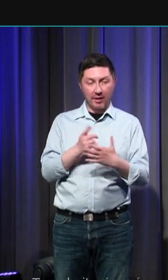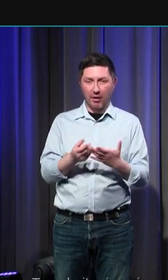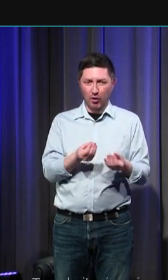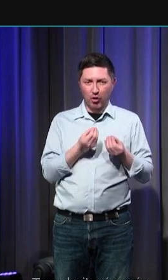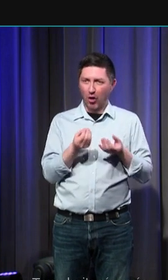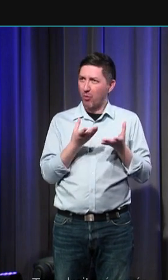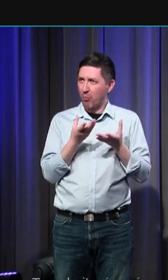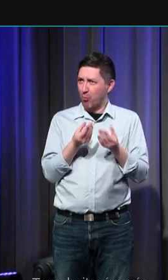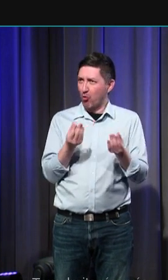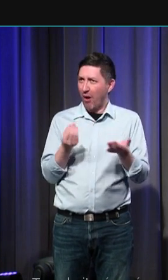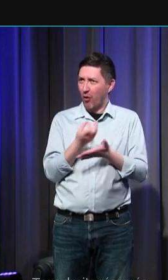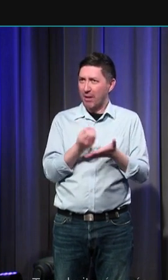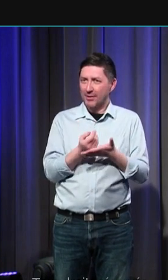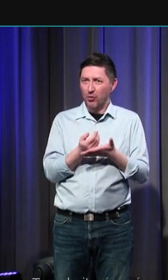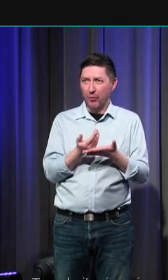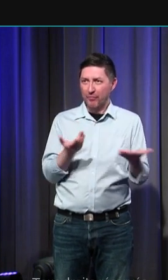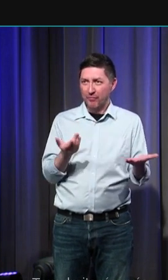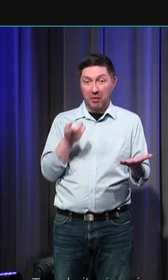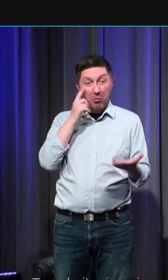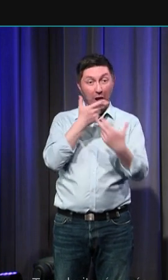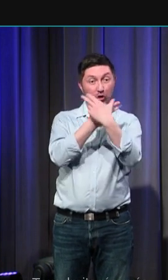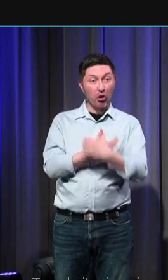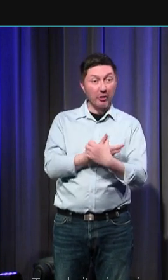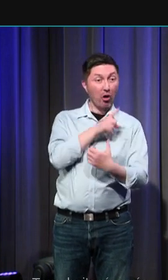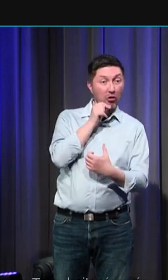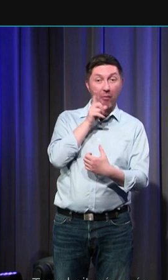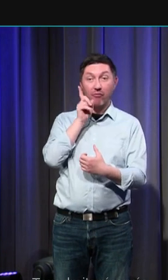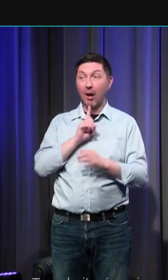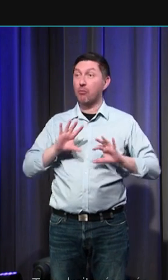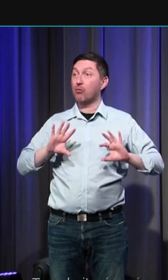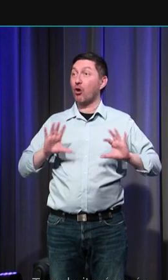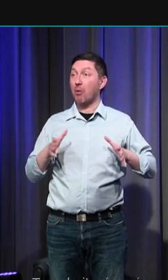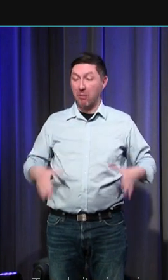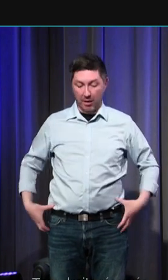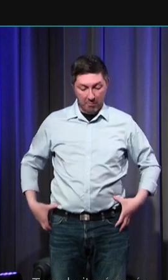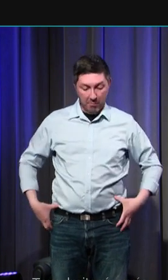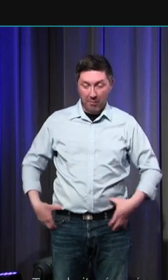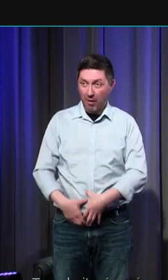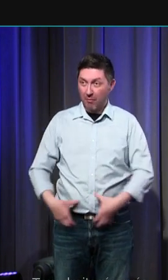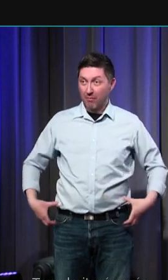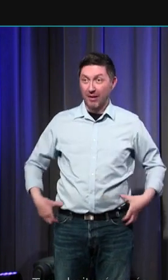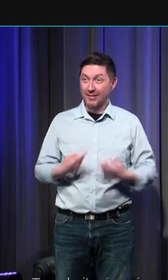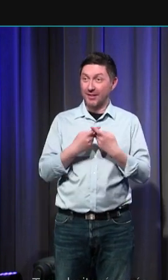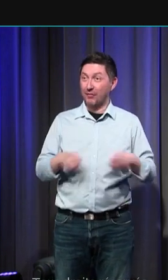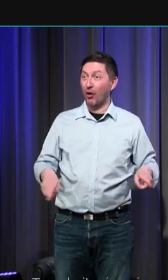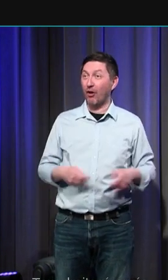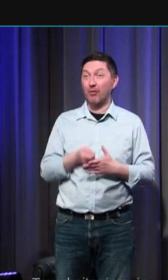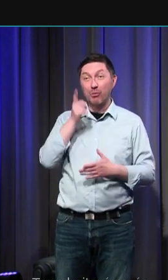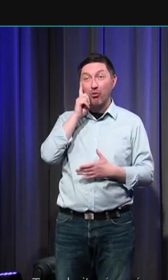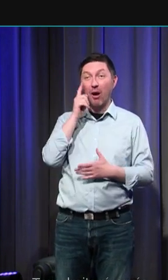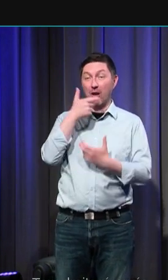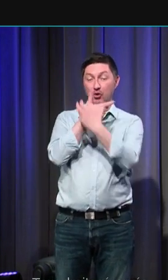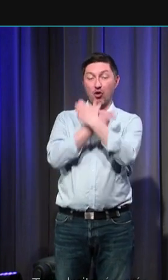la seule différence entre un squelette féminin et un squelette masculin c'est que le squelette féminin est prédisposé à porter